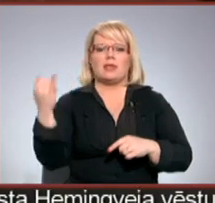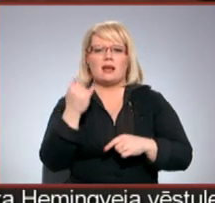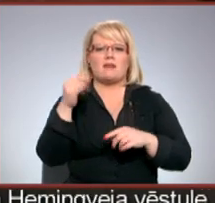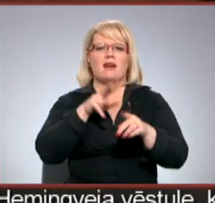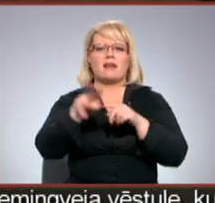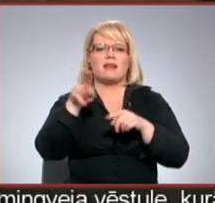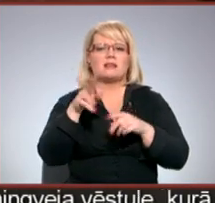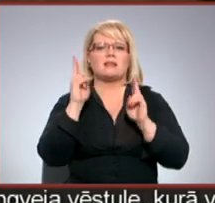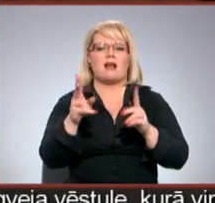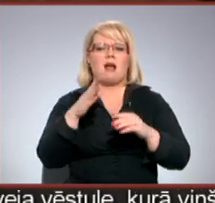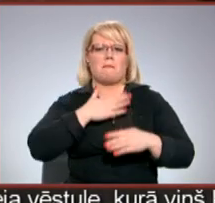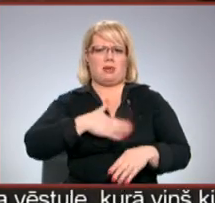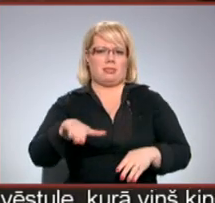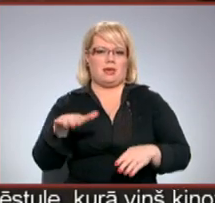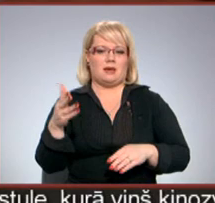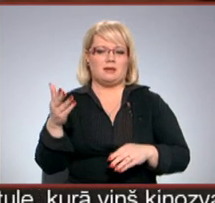kāds ir patīk.